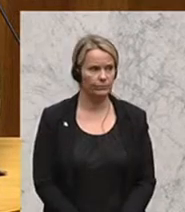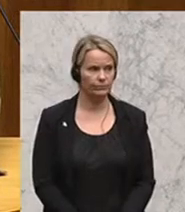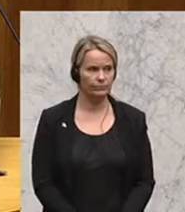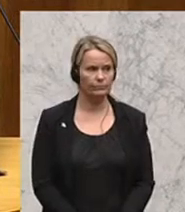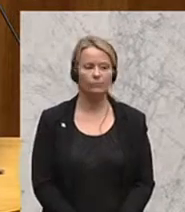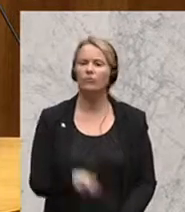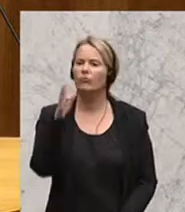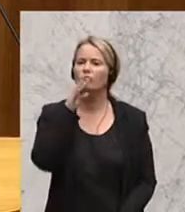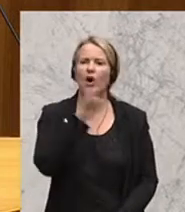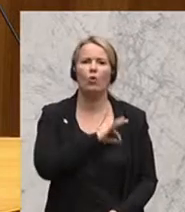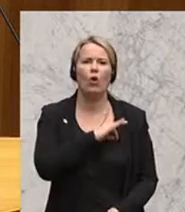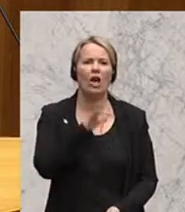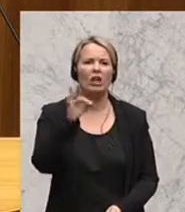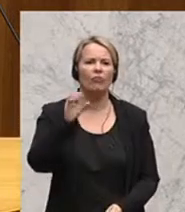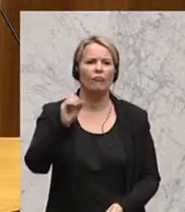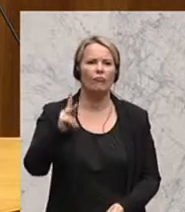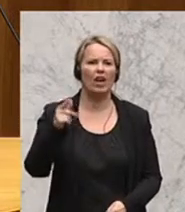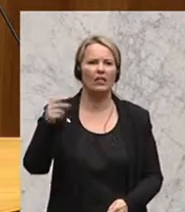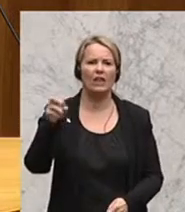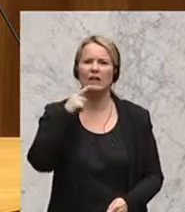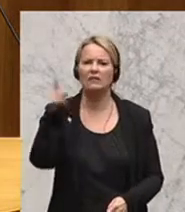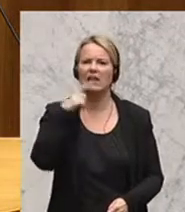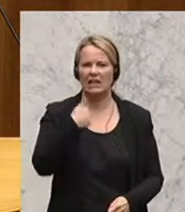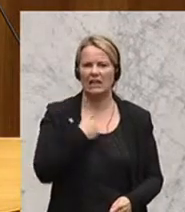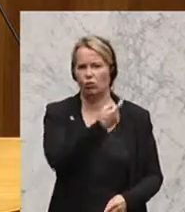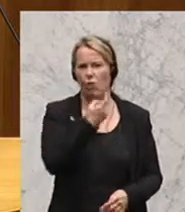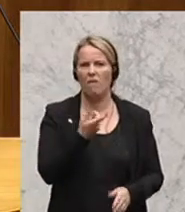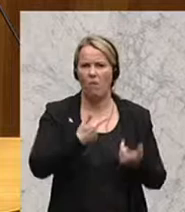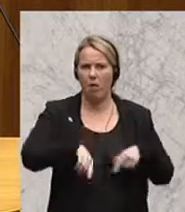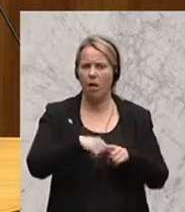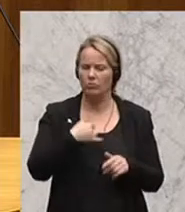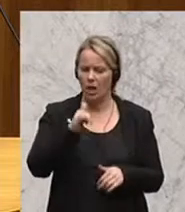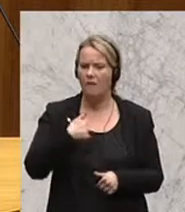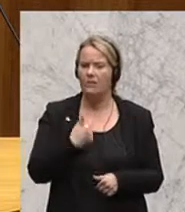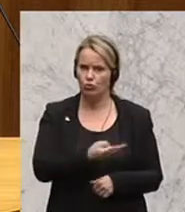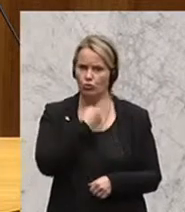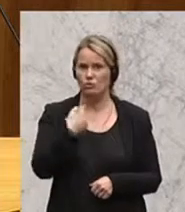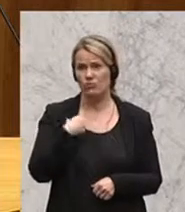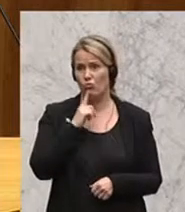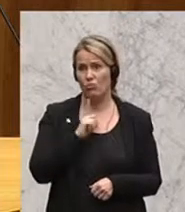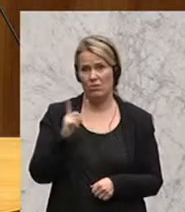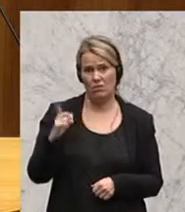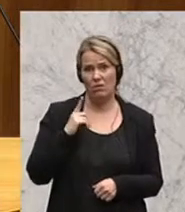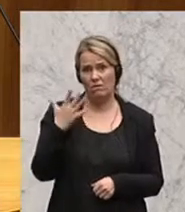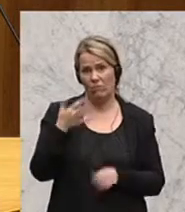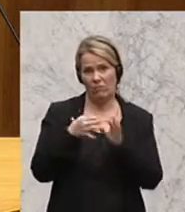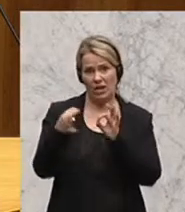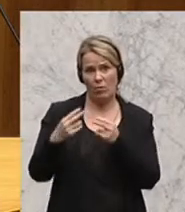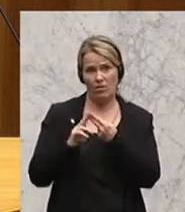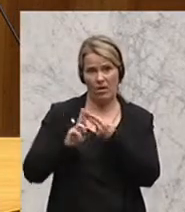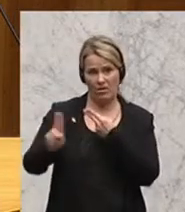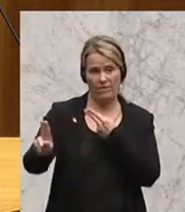Und weil die Frau Kollegin Fechter gestern gesagt hat, ich komme vom Land und darauf bin ich stolz, aber wir sind nur fünf Kilometer entfernt.